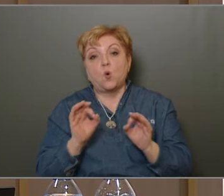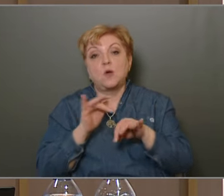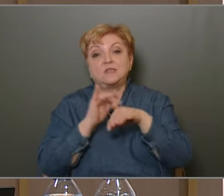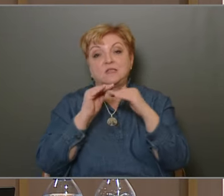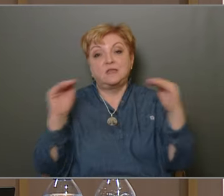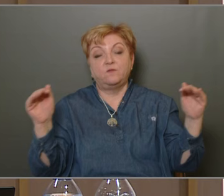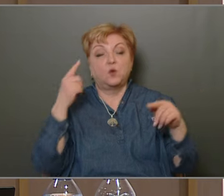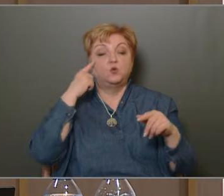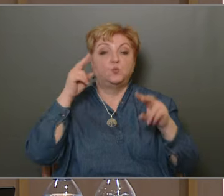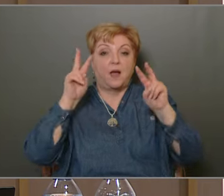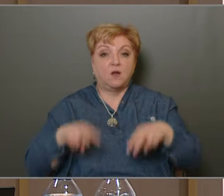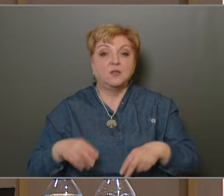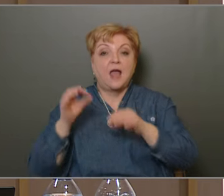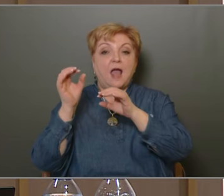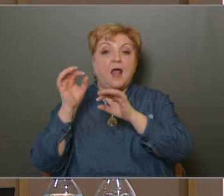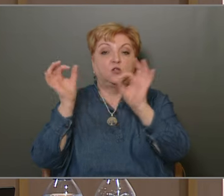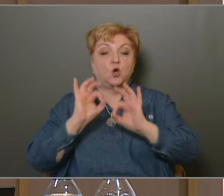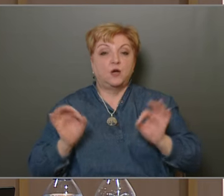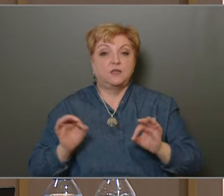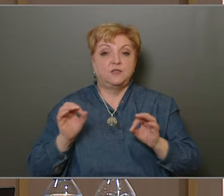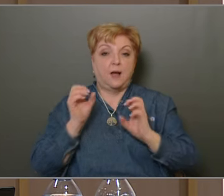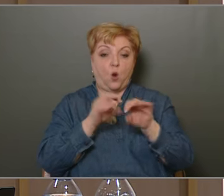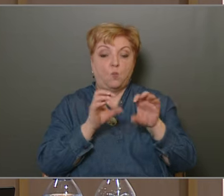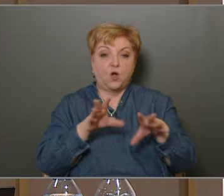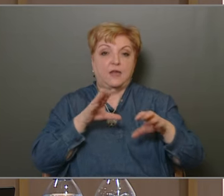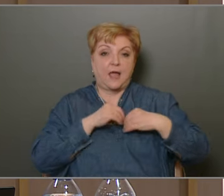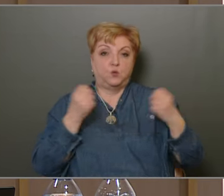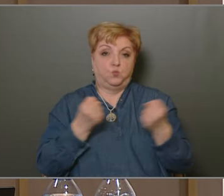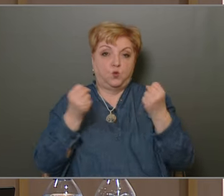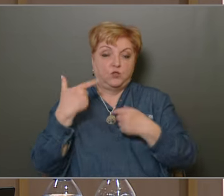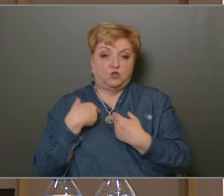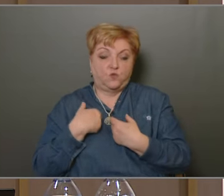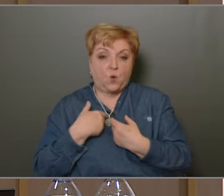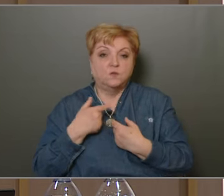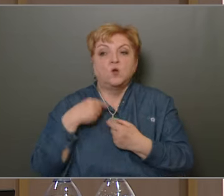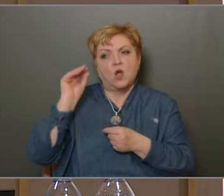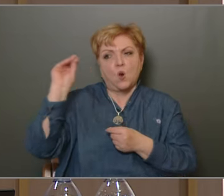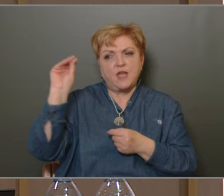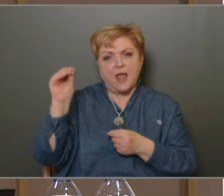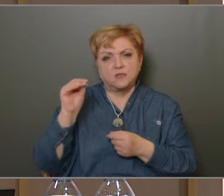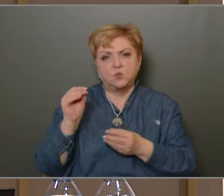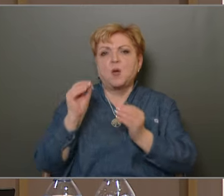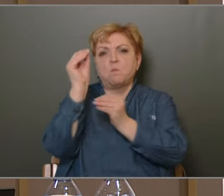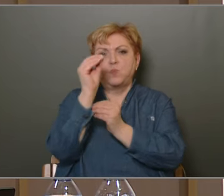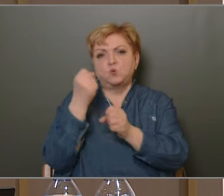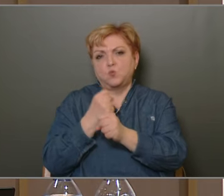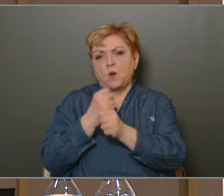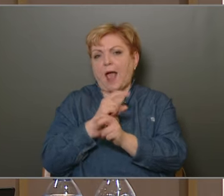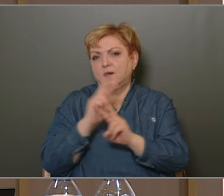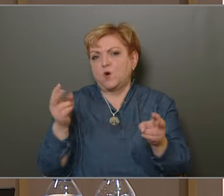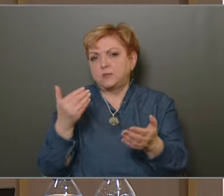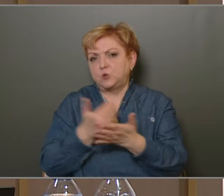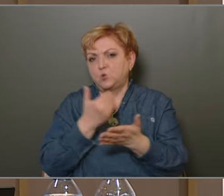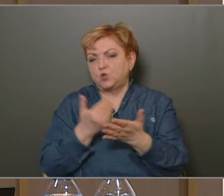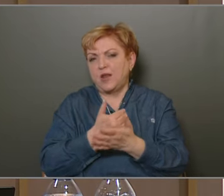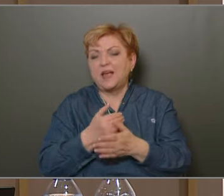tud megvalósulni, hogy eltakarítják a lomokat. Ebben is azért az együttműködés volt, hogyha volt, ahogy jeleztük, hogy még plusz munkájára van szükség,